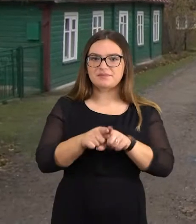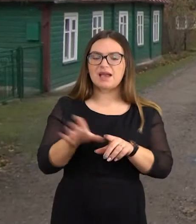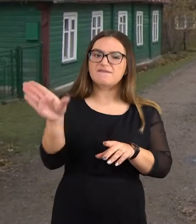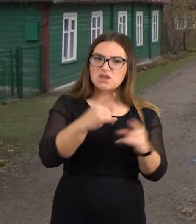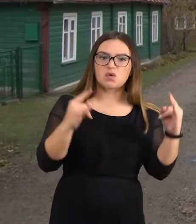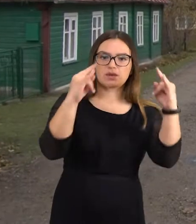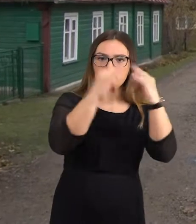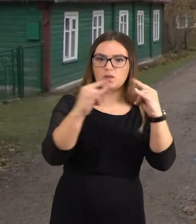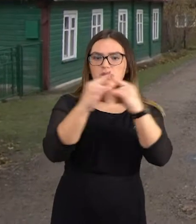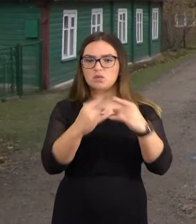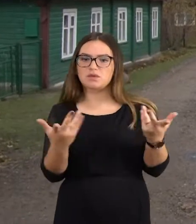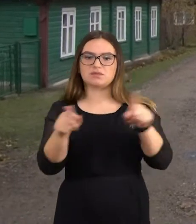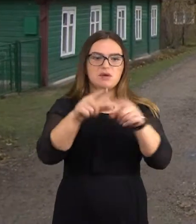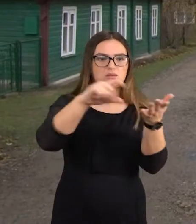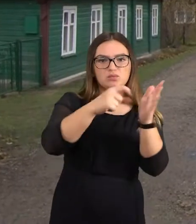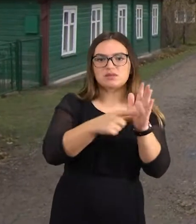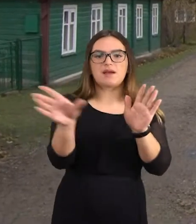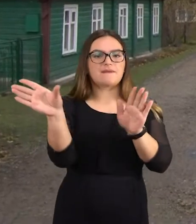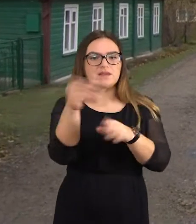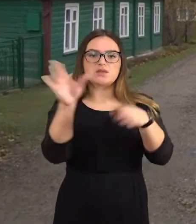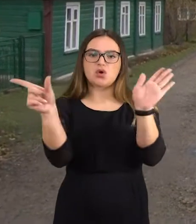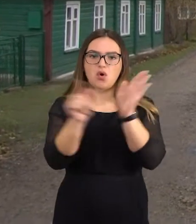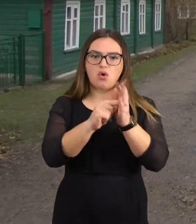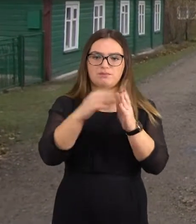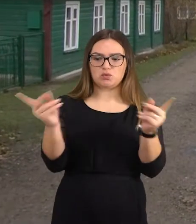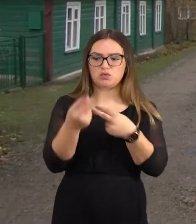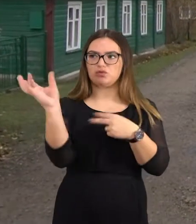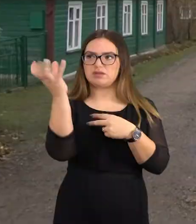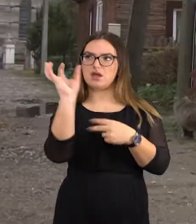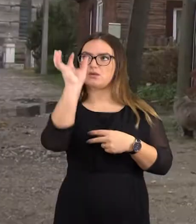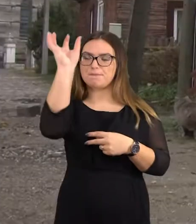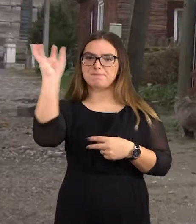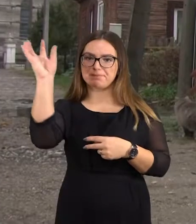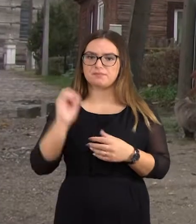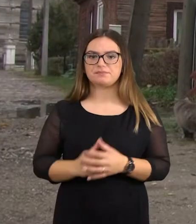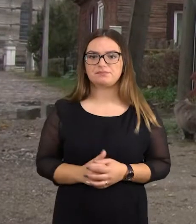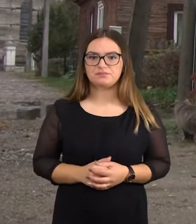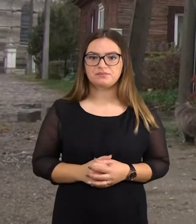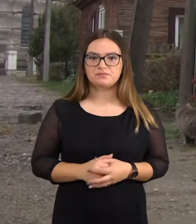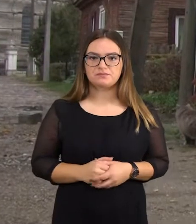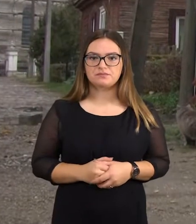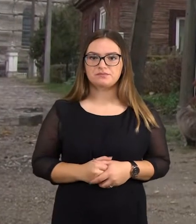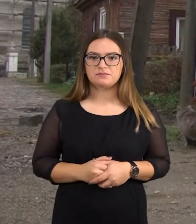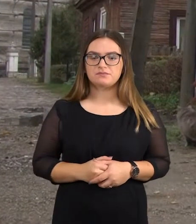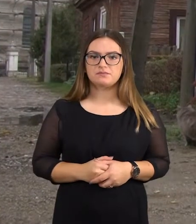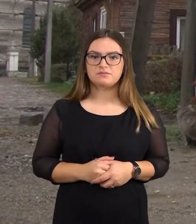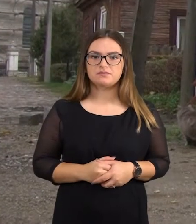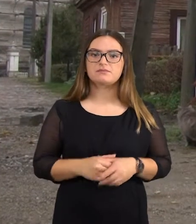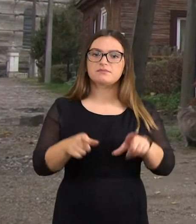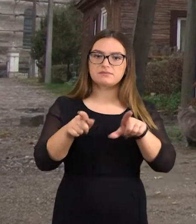kiekvienose namuose nepriklausomai nuo to, ar šildymas centralizuotas ar kūrenama kėtų kūro, yra privalomi nuo šių metų gegužės pirmos dienos.